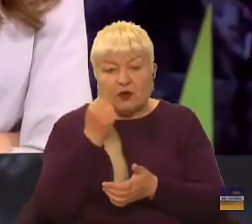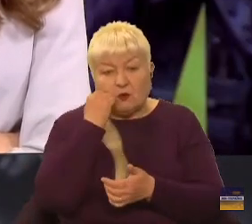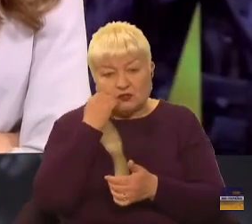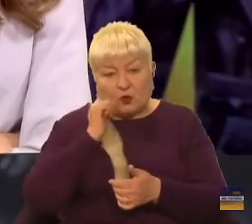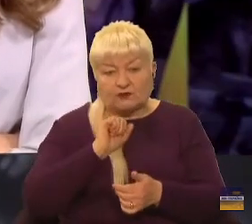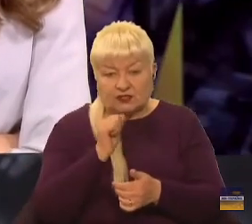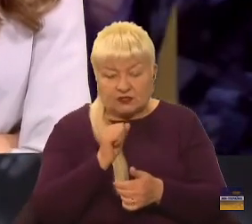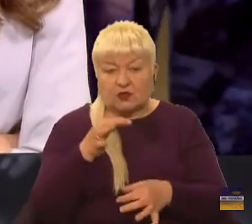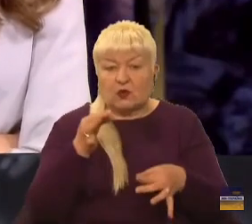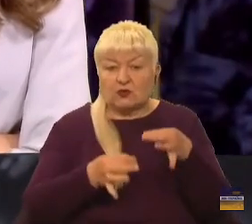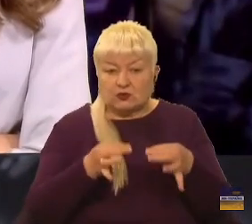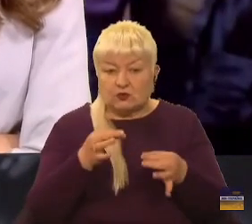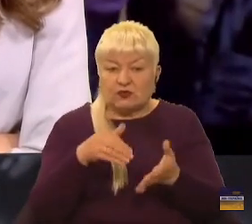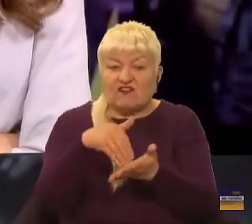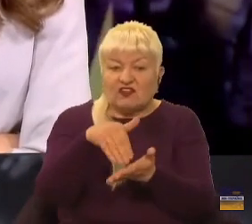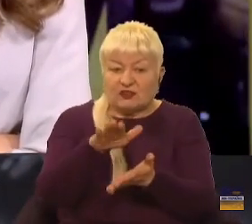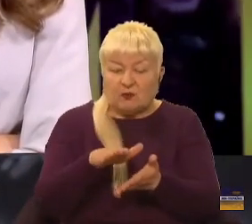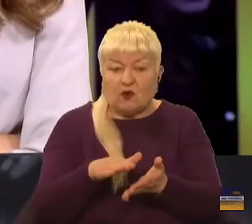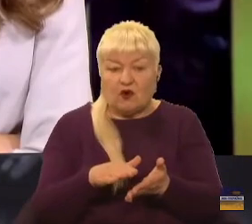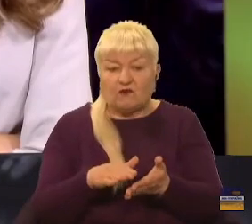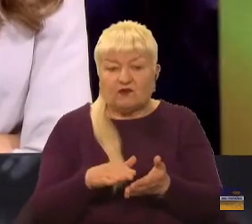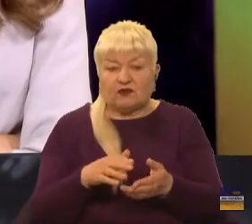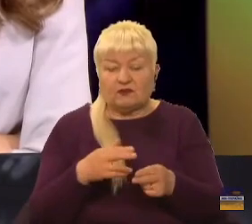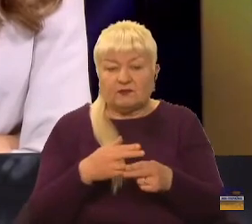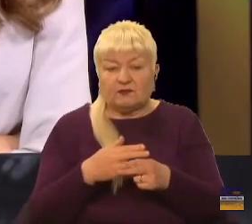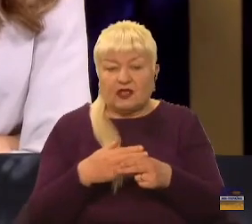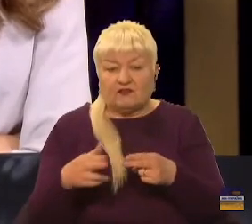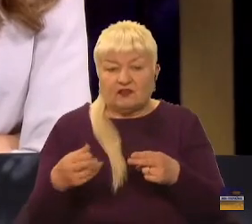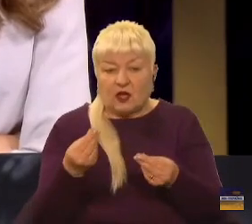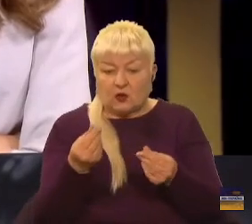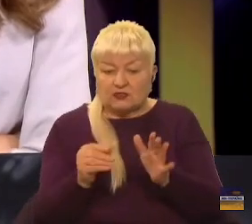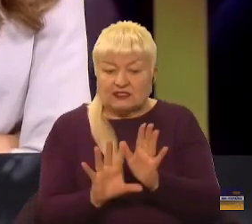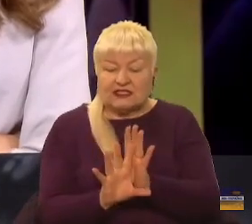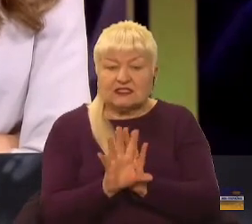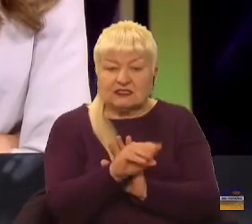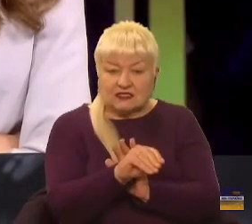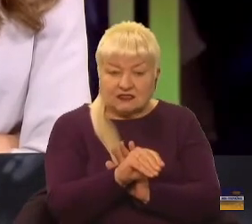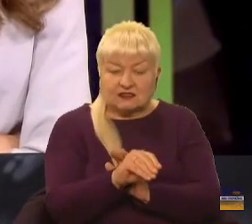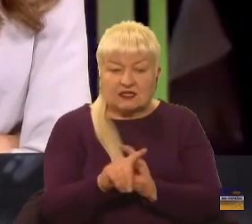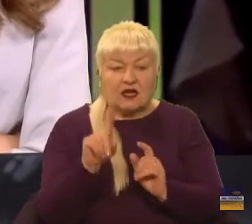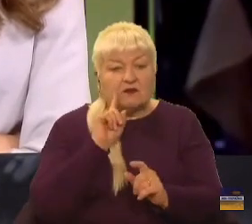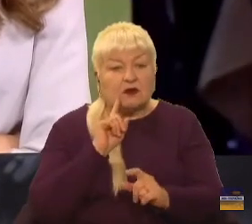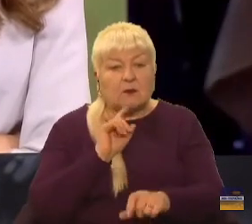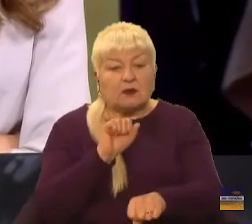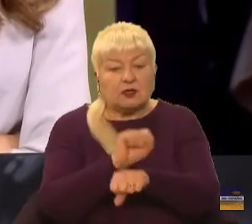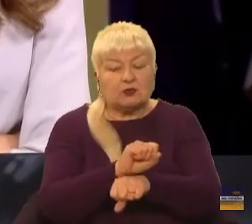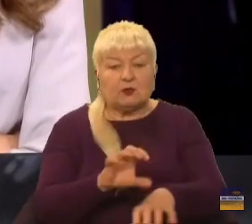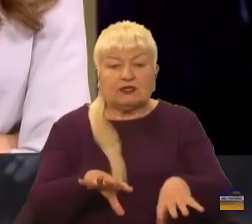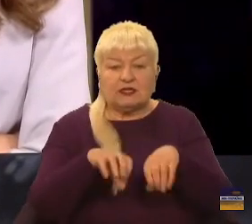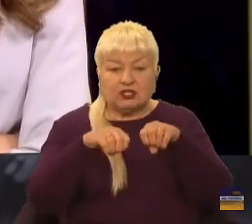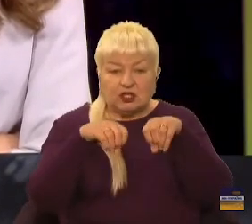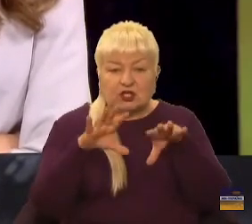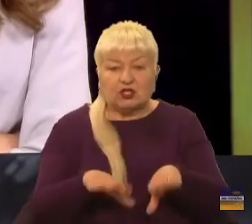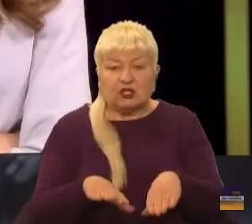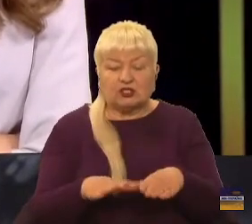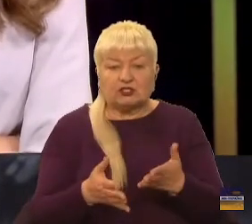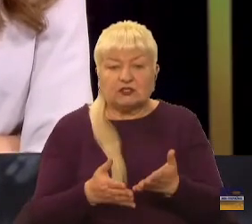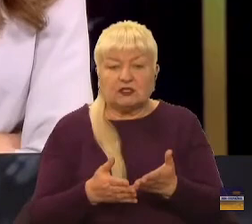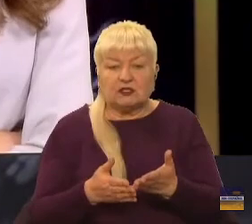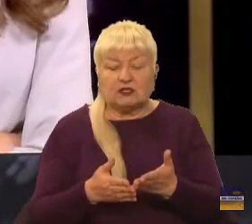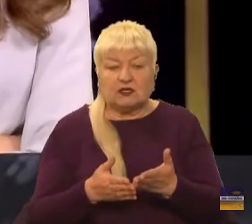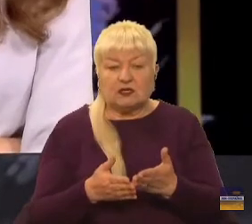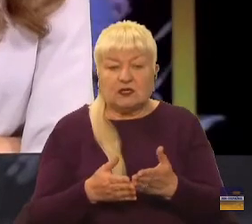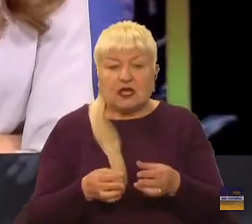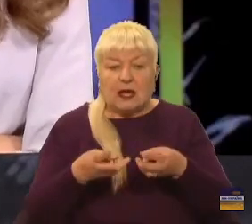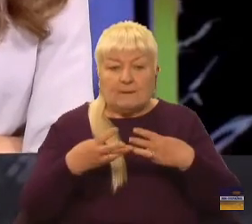прийняв, верніше, відмовив в якості застави, так мовити, призупинити рішення, комія рішення